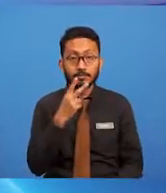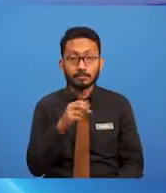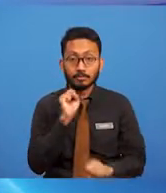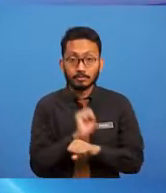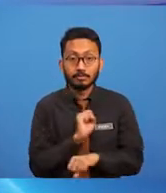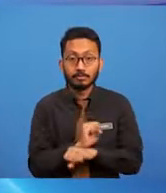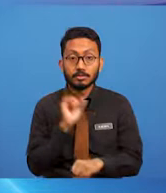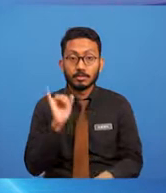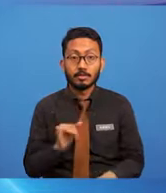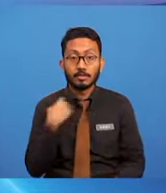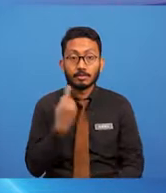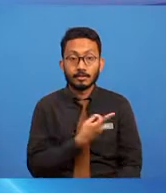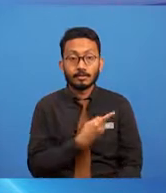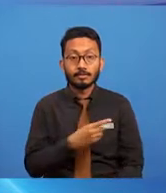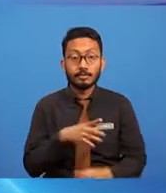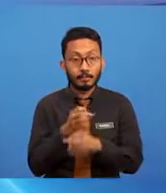kita perolehi.